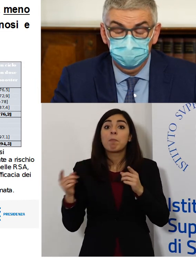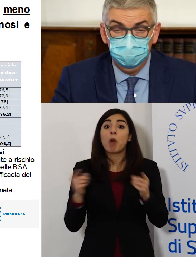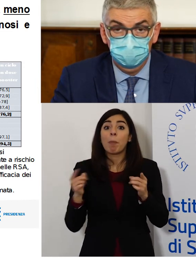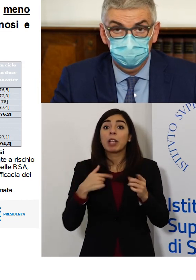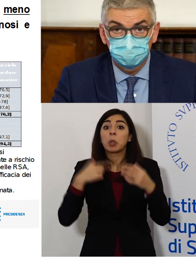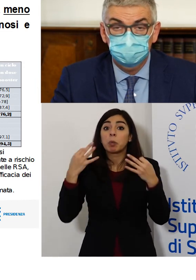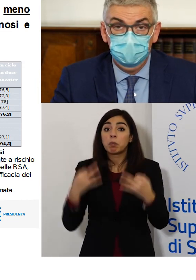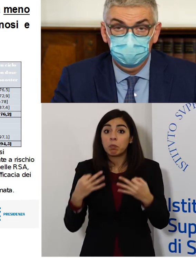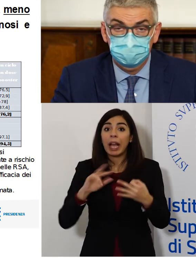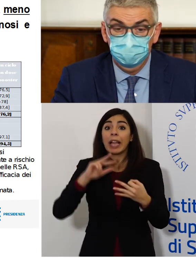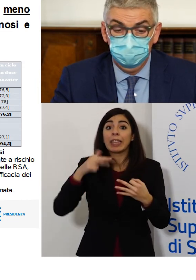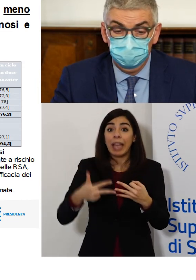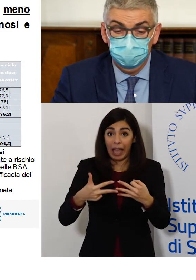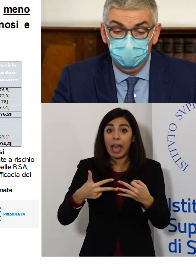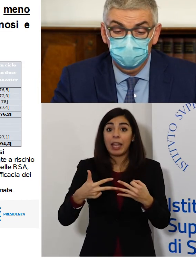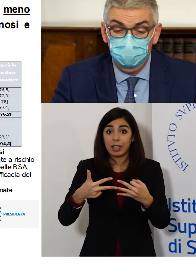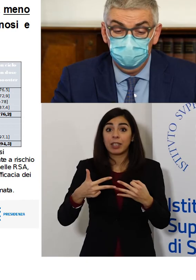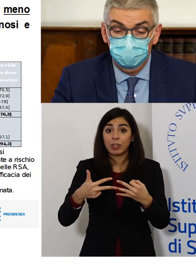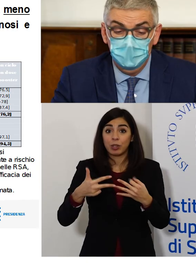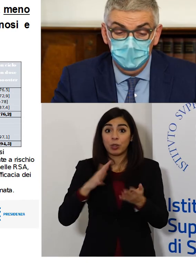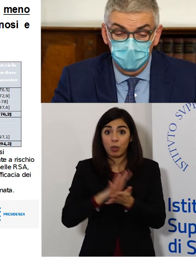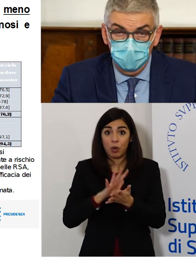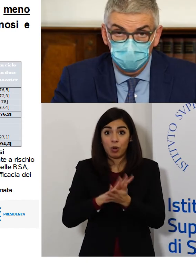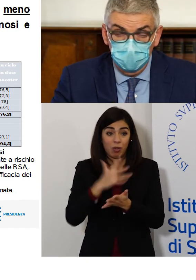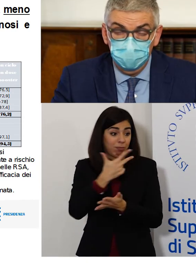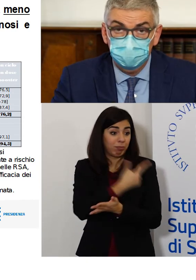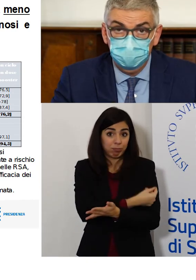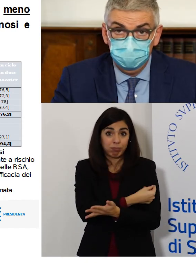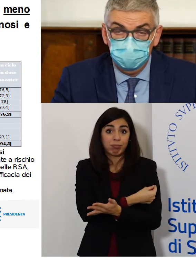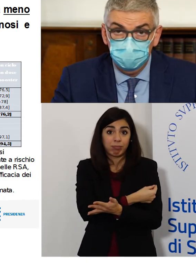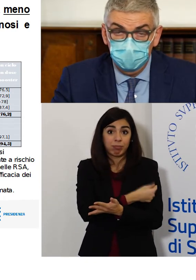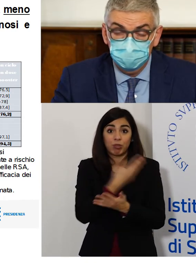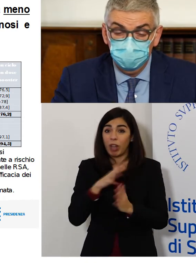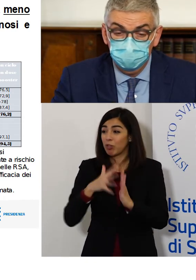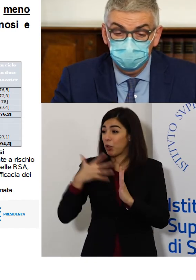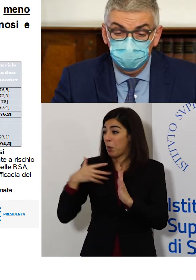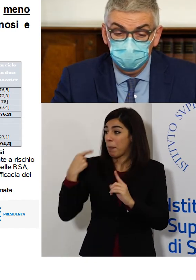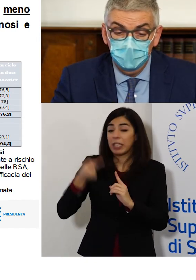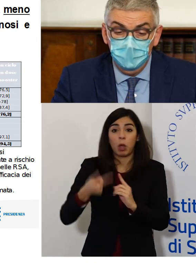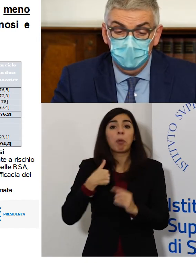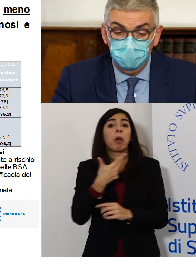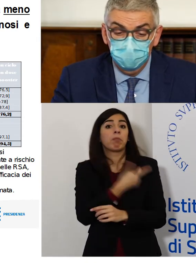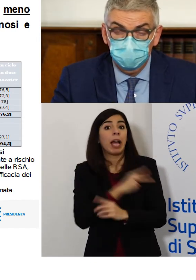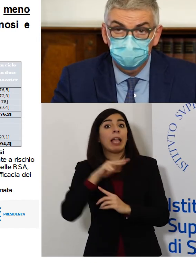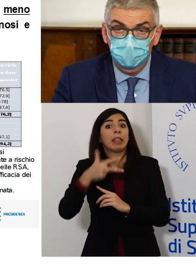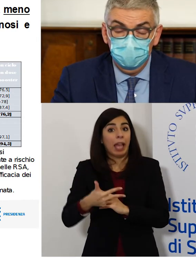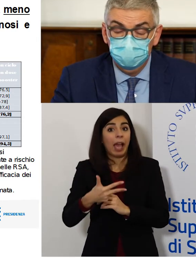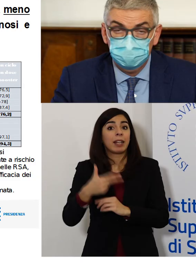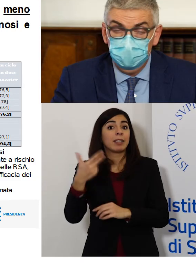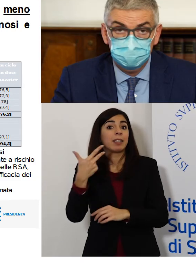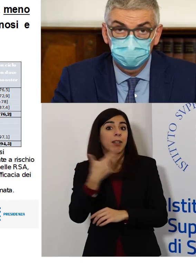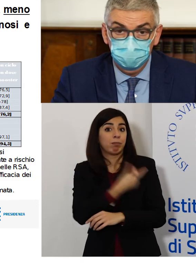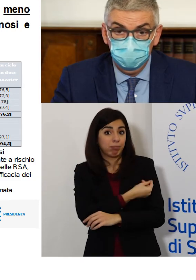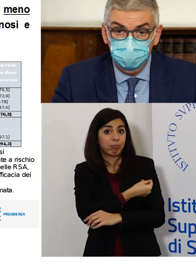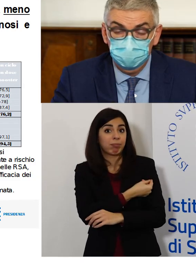si aggiunge la terza dose come raccomandato, qui è rappresentata nell'immagine dei puntini neri, la copertura